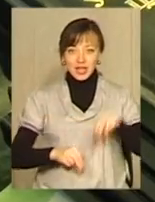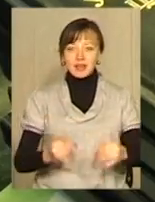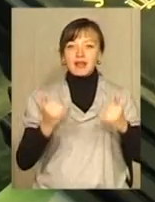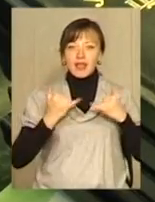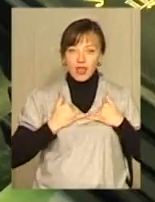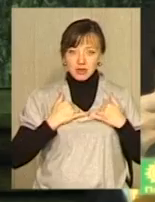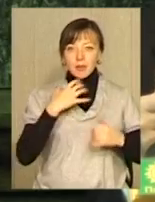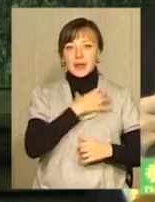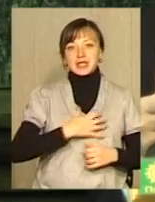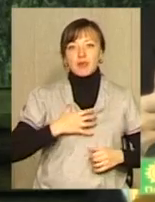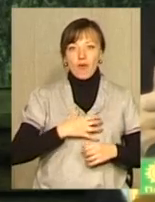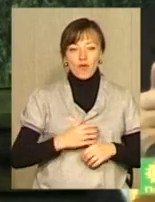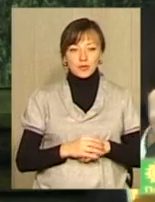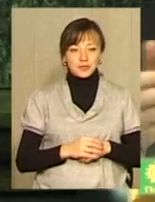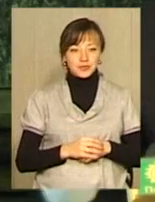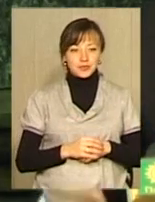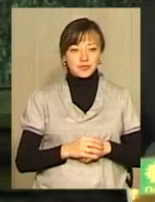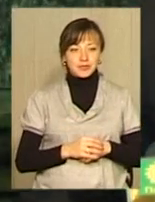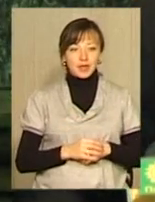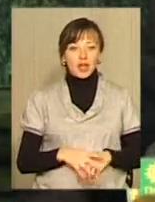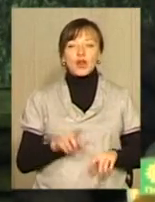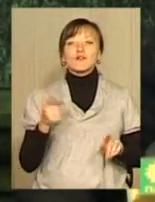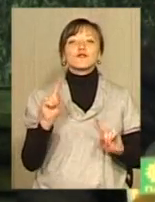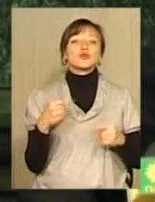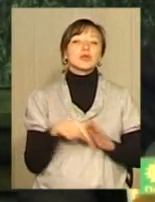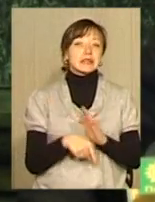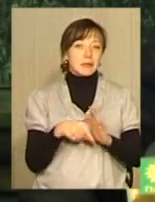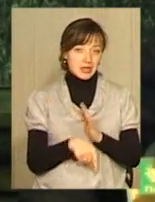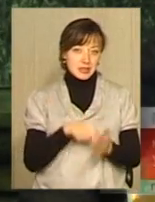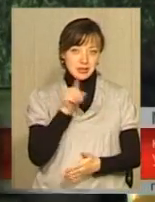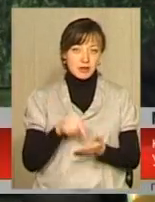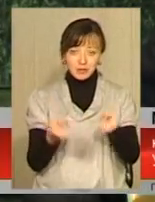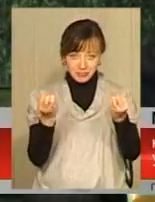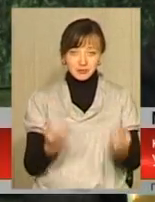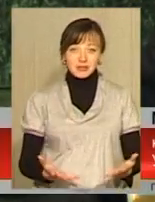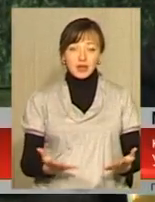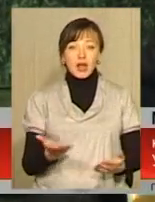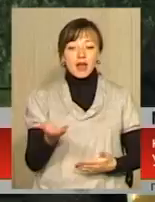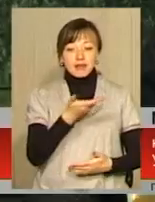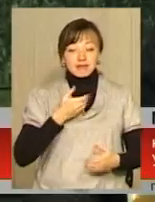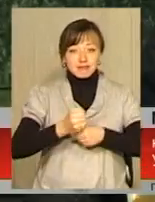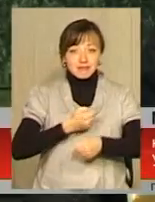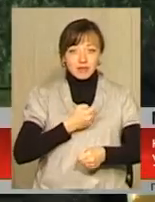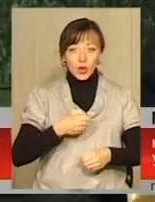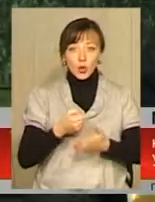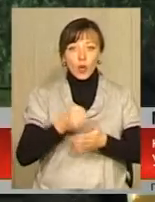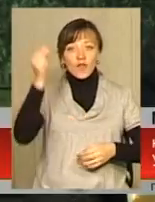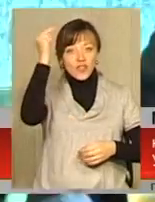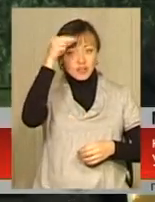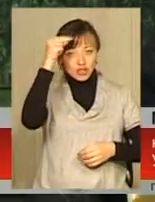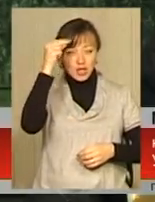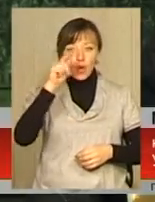нас принципово. Чому смисл його? Смисл його дуже простий. Він спонукає нас до вивчення